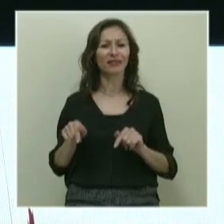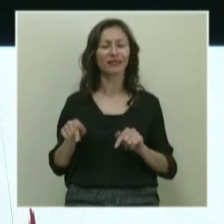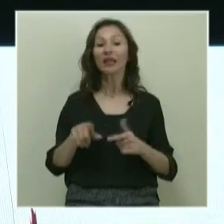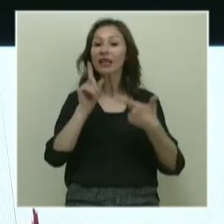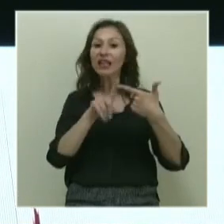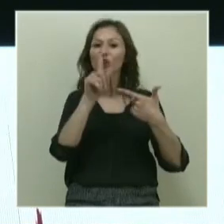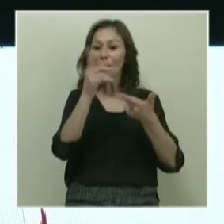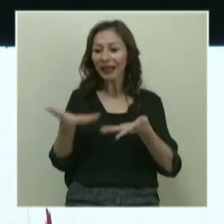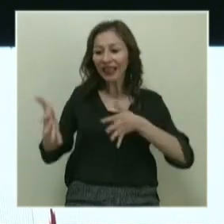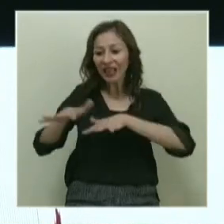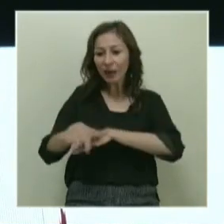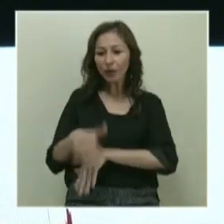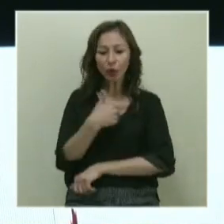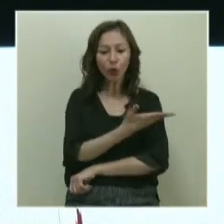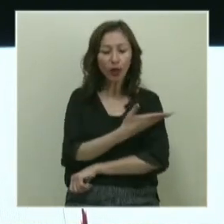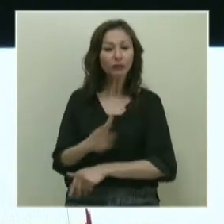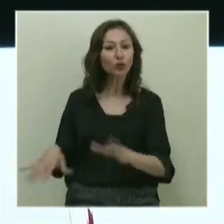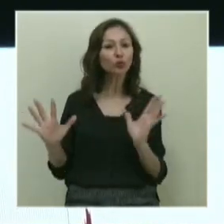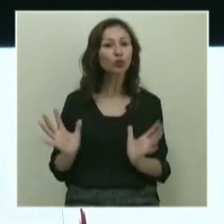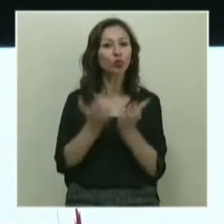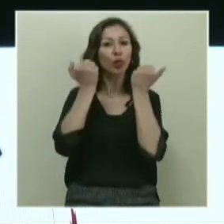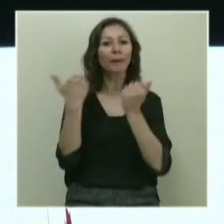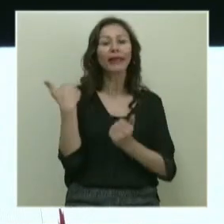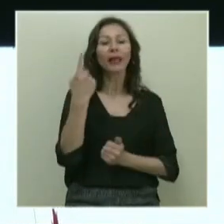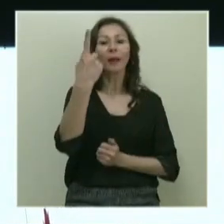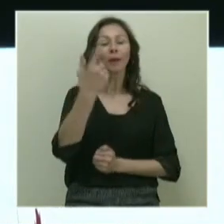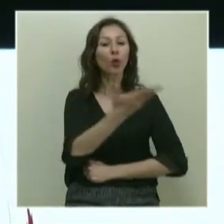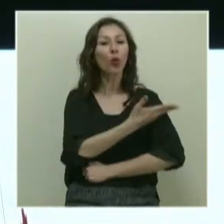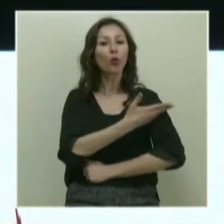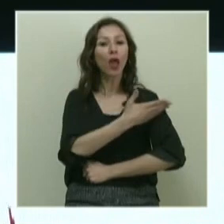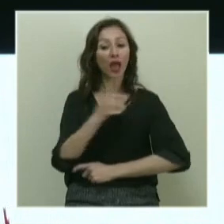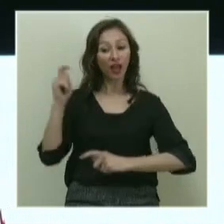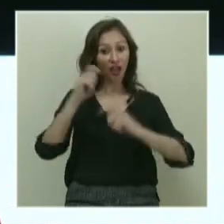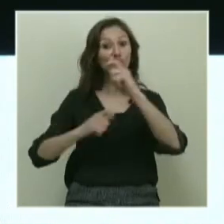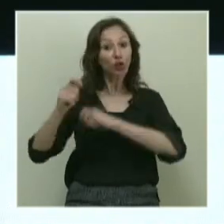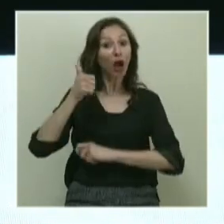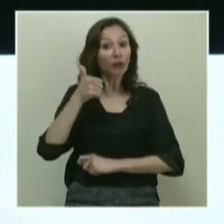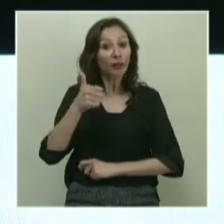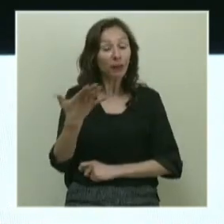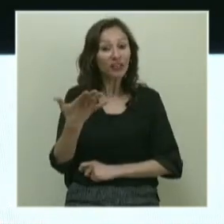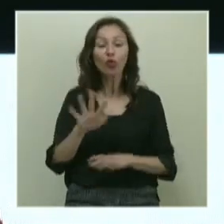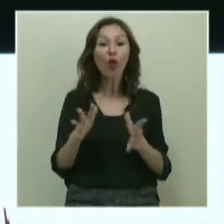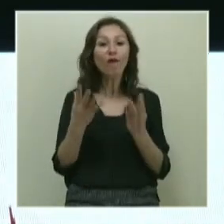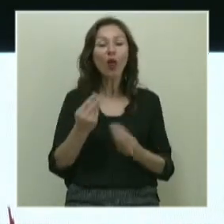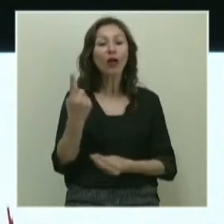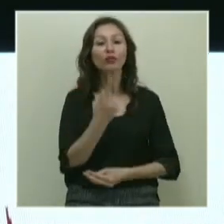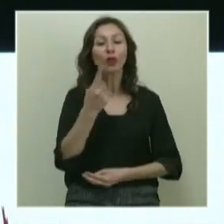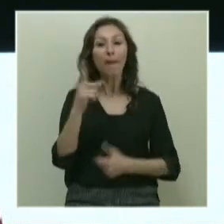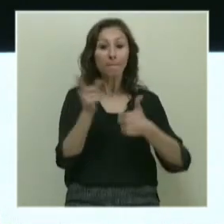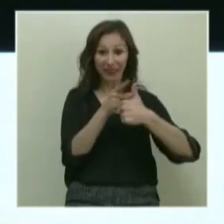İkinci bir yıkımdan ülkemizi kurtarıp yeni bir ülke inşa edebilir miyiz noktasında oluyor. Tuhaf olan şu,